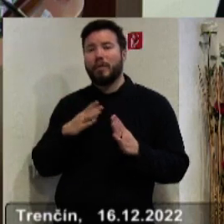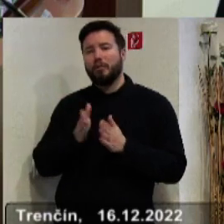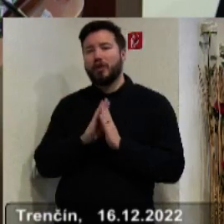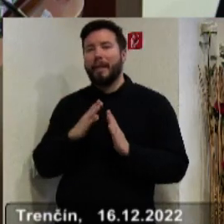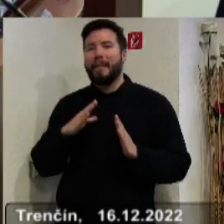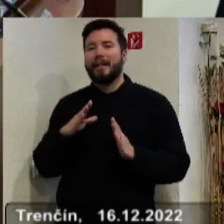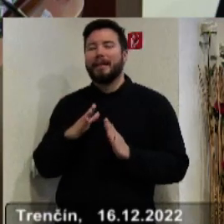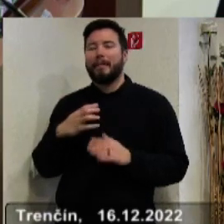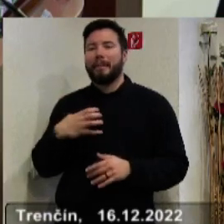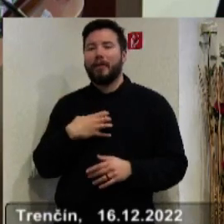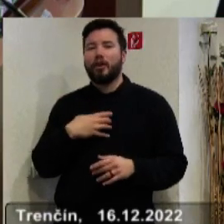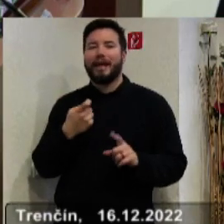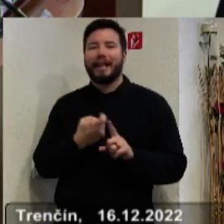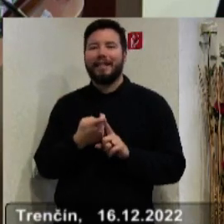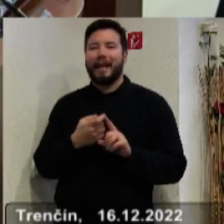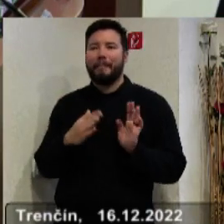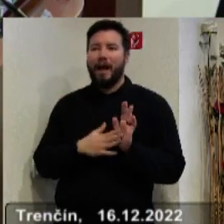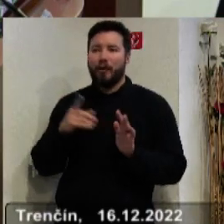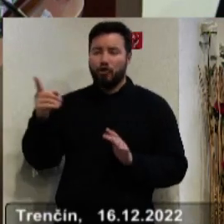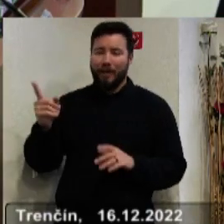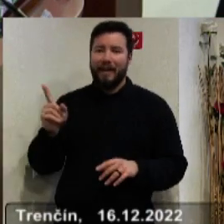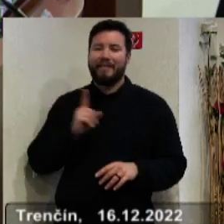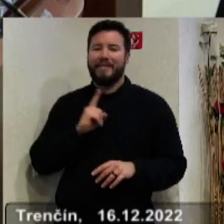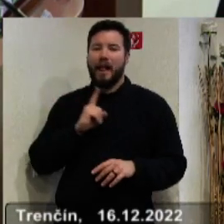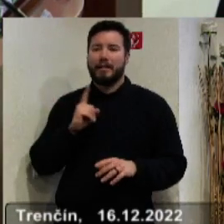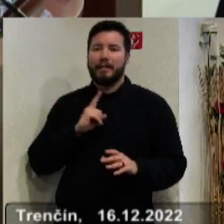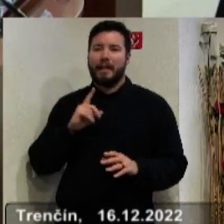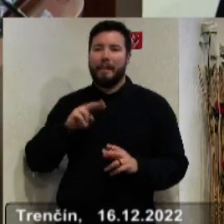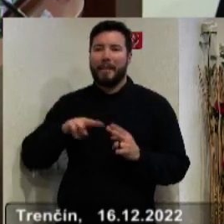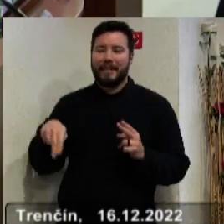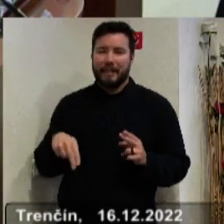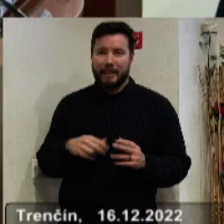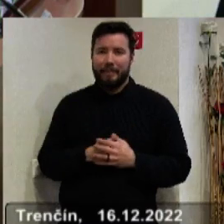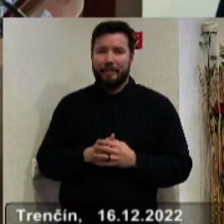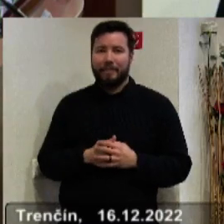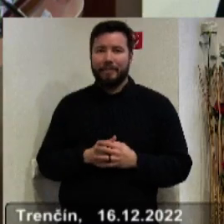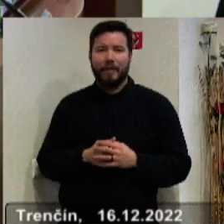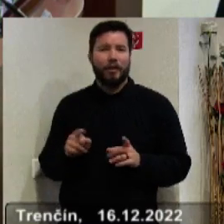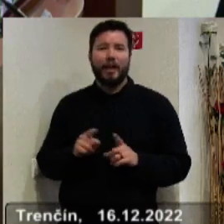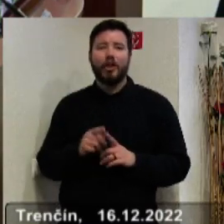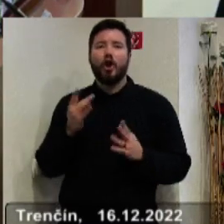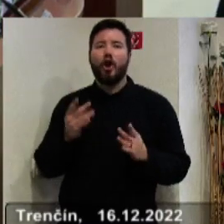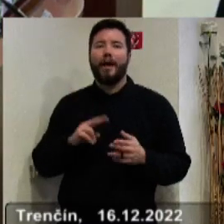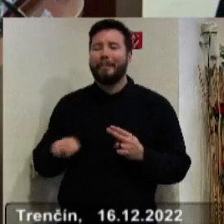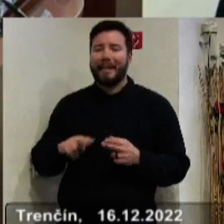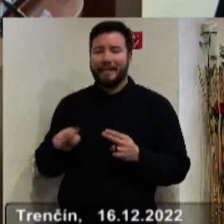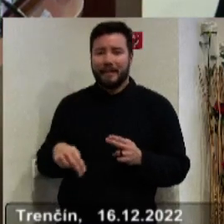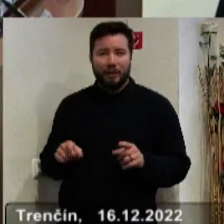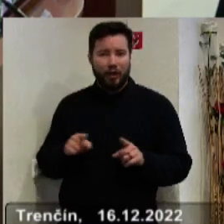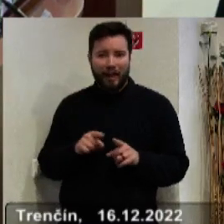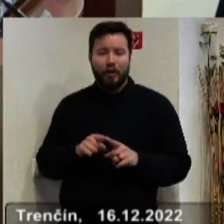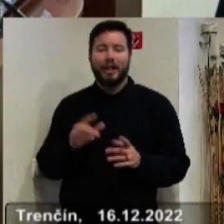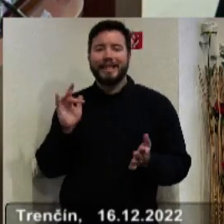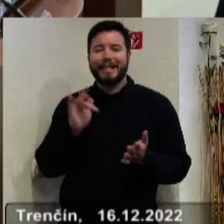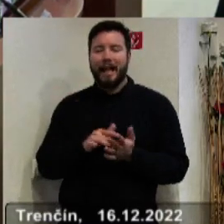primátoriku Katku Macháčkov, oni spravili si vlastnou petíciu a zbierajú aj v prievizi. Je jednokoľkové petícii, ale majú jeden spoločný cieľ.